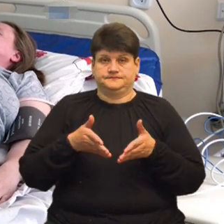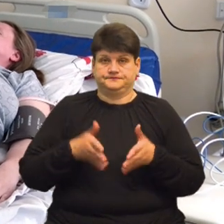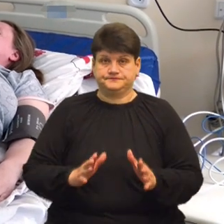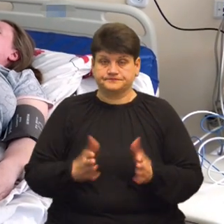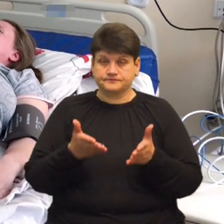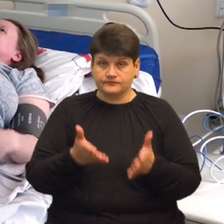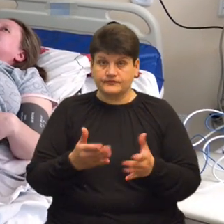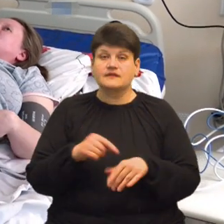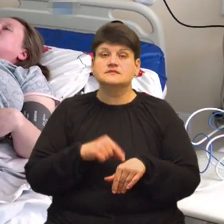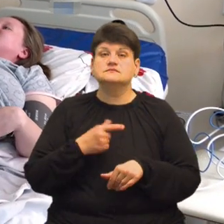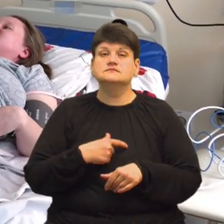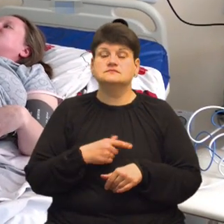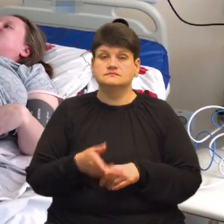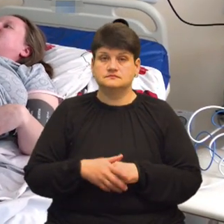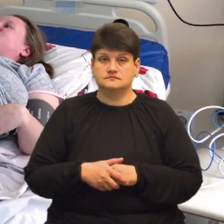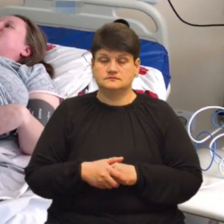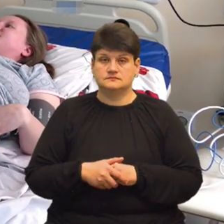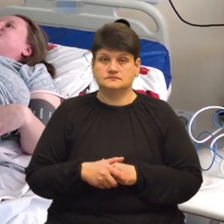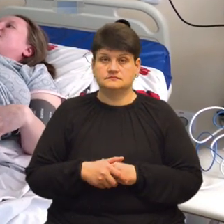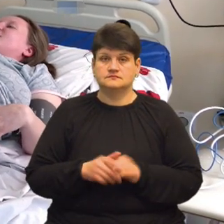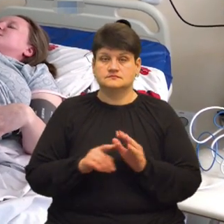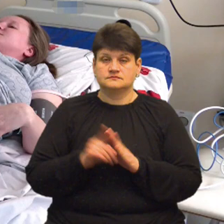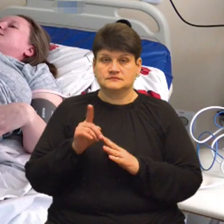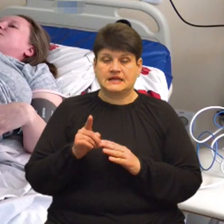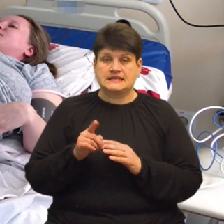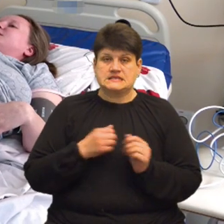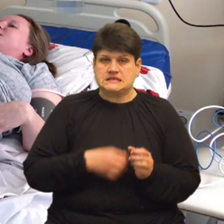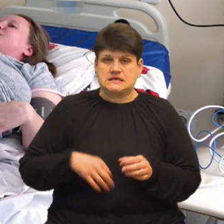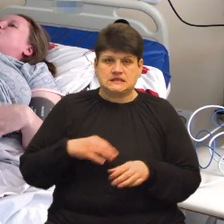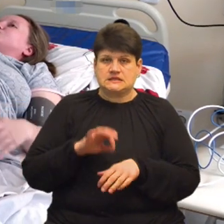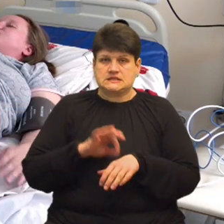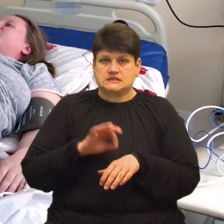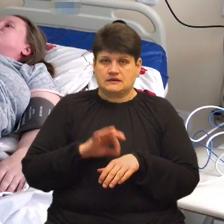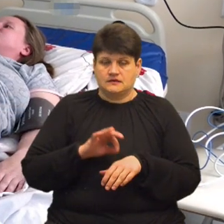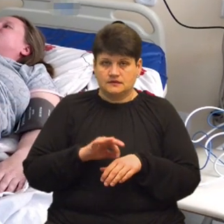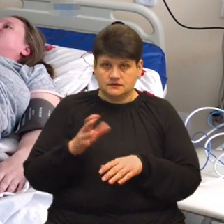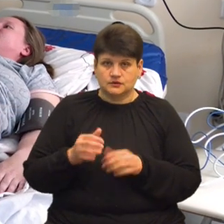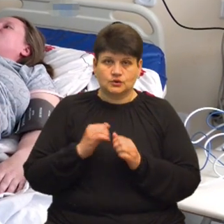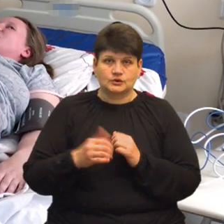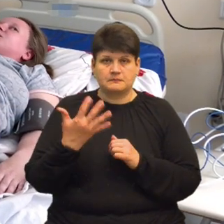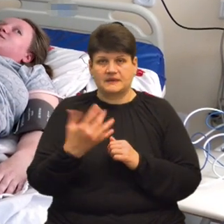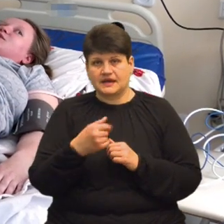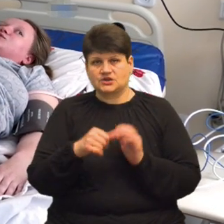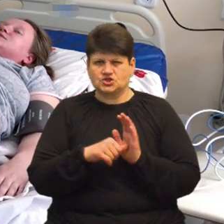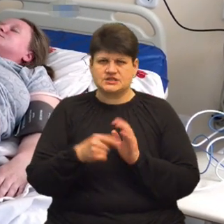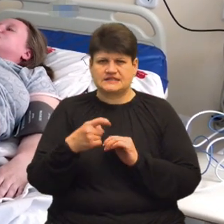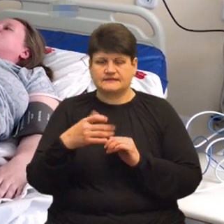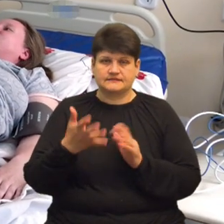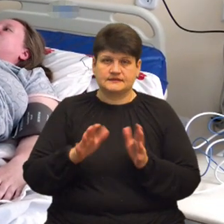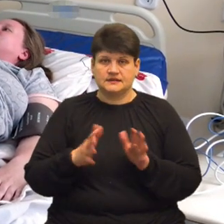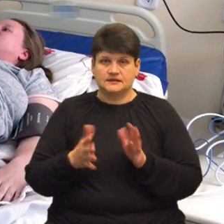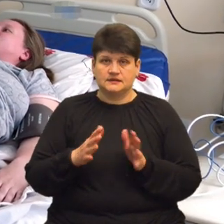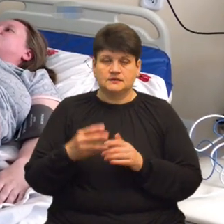самопочуття? У нас почалися схватки, схватки в мене кожні 5-6 хвилин, тривають 30